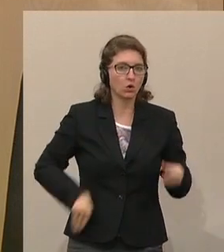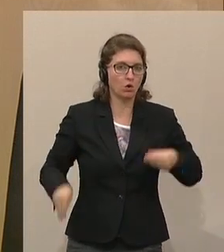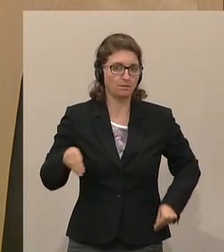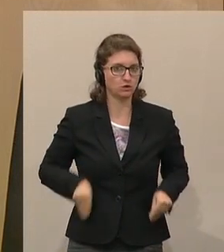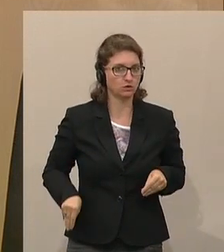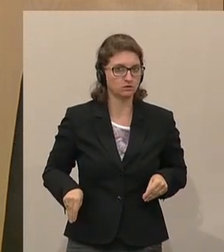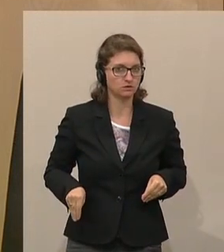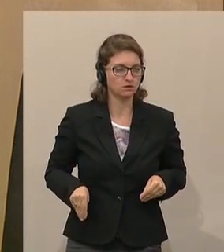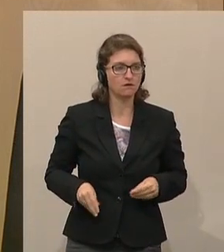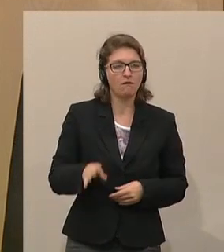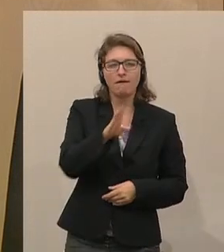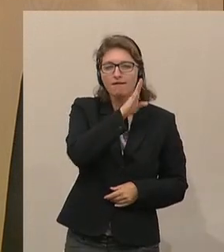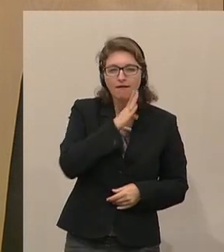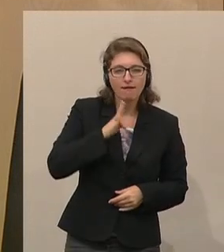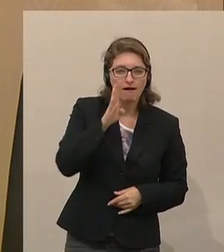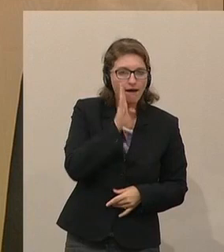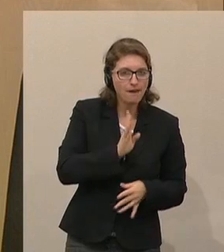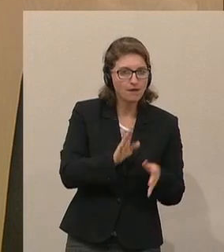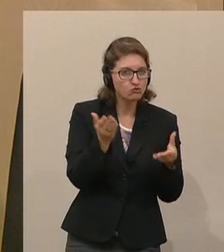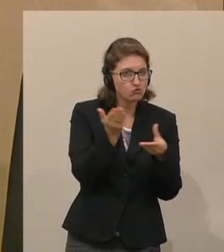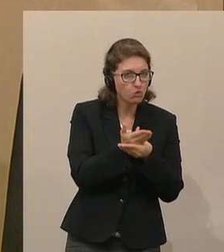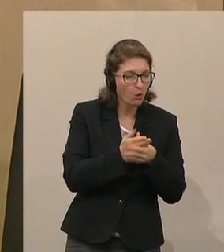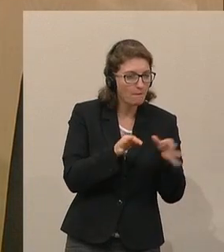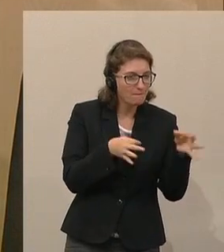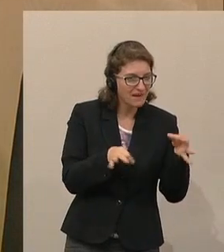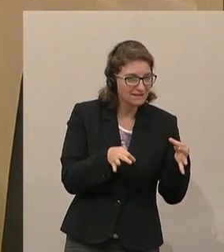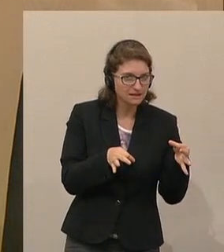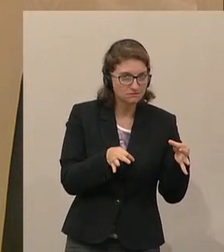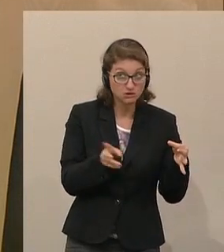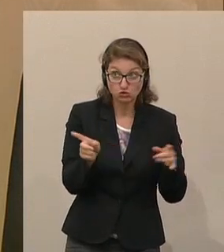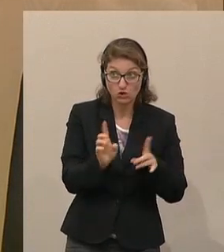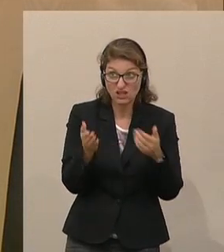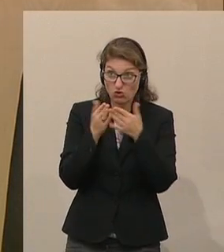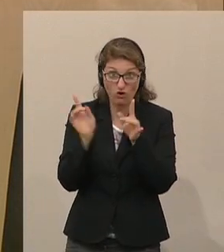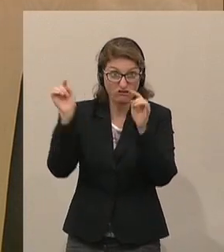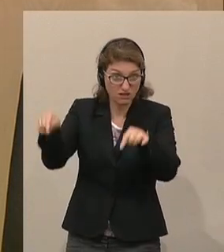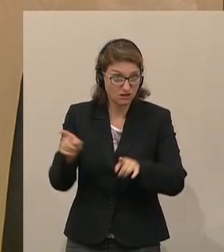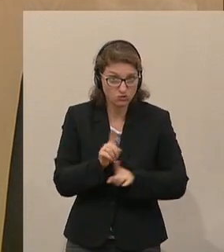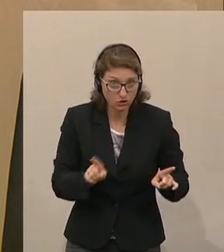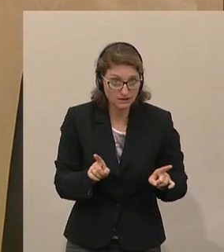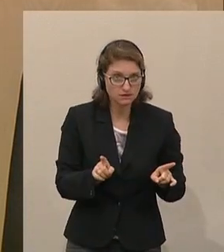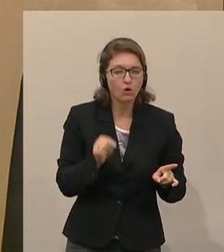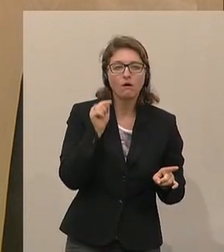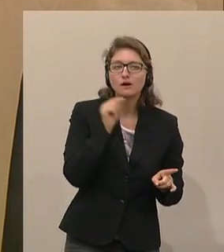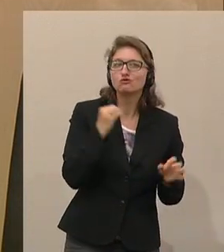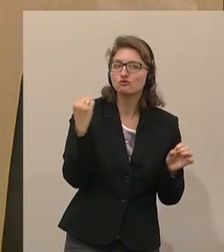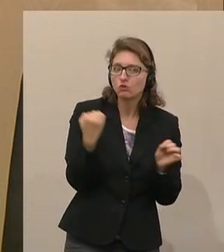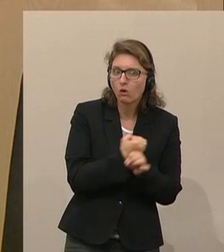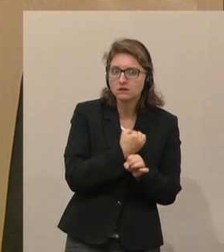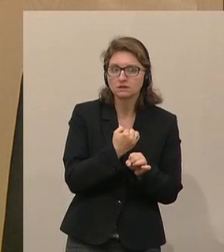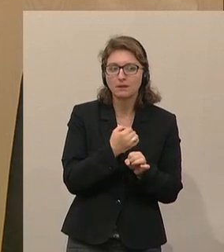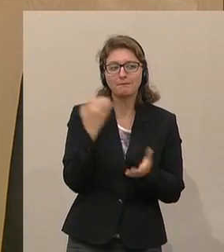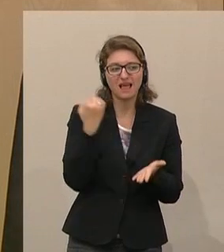Geheime Papiere, die nichts in der Öffentlichkeit verloren haben, in die Öffentlichkeit rechtswidrig und mittels